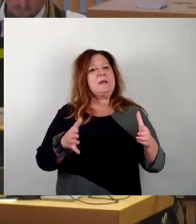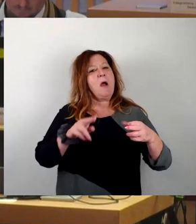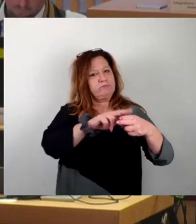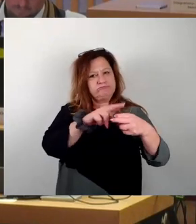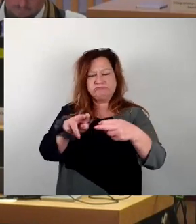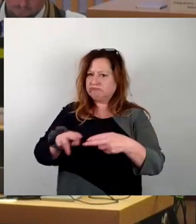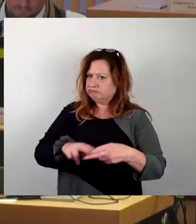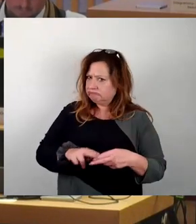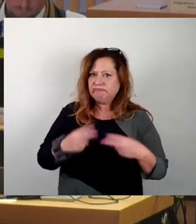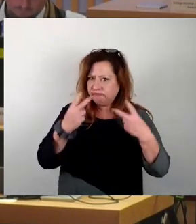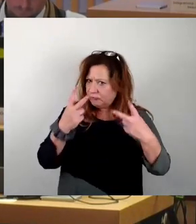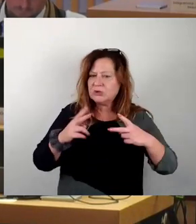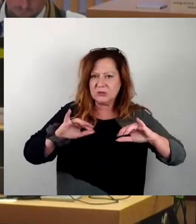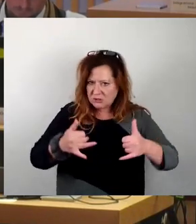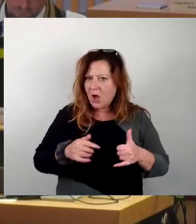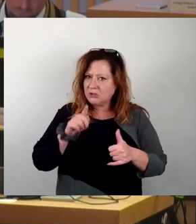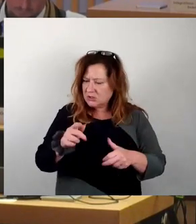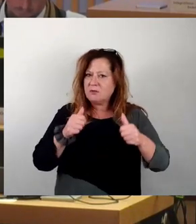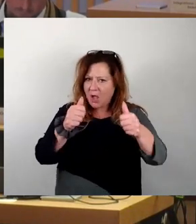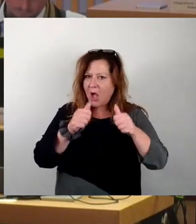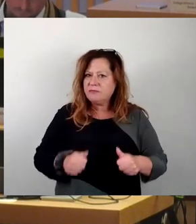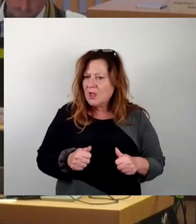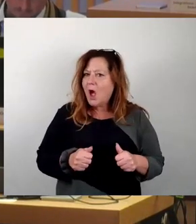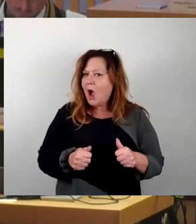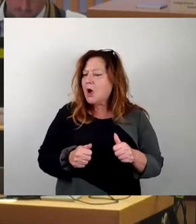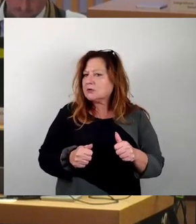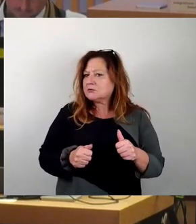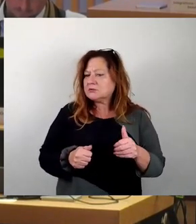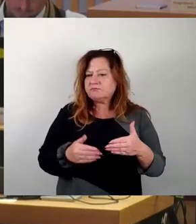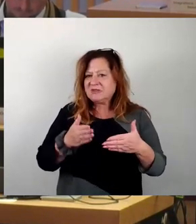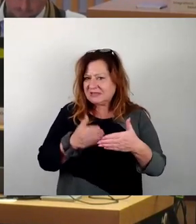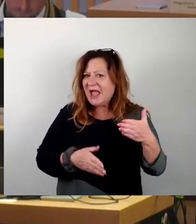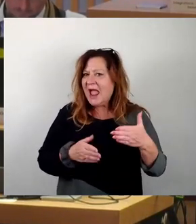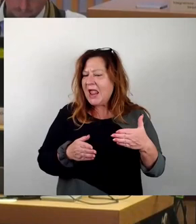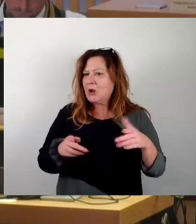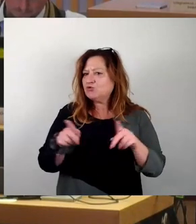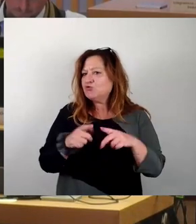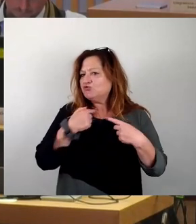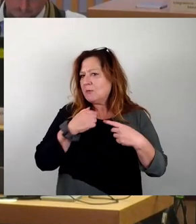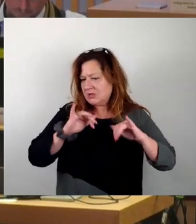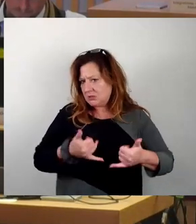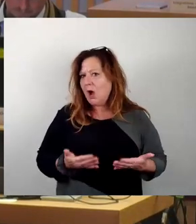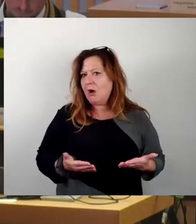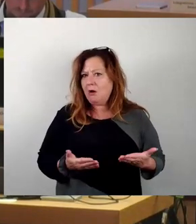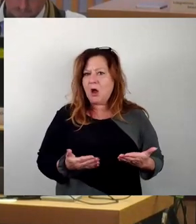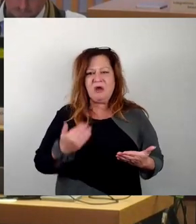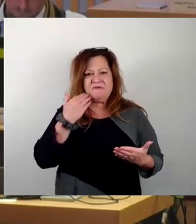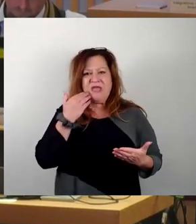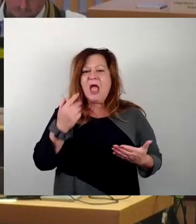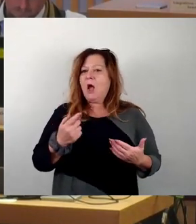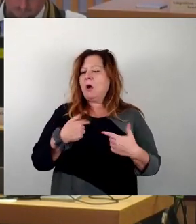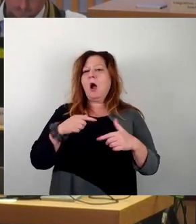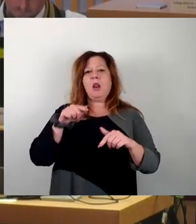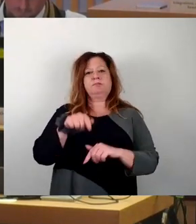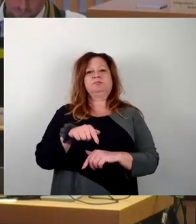Insofern kann man dem Antrag, dem Antragsteil, zustimmen. Und wer sich vor Ort klammheimlich mal ein Bild machen